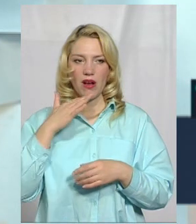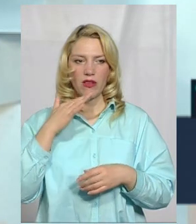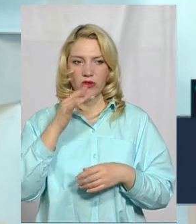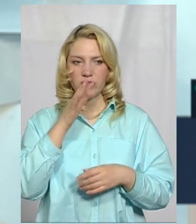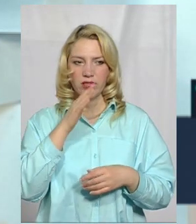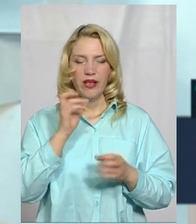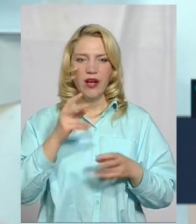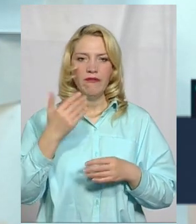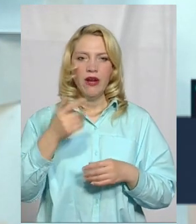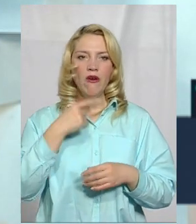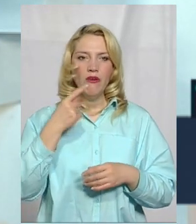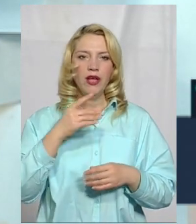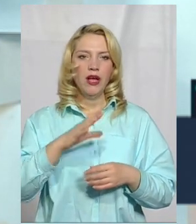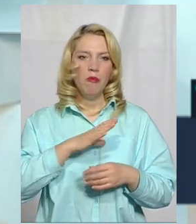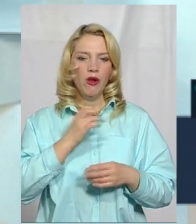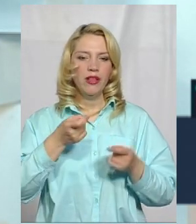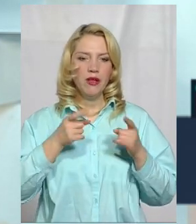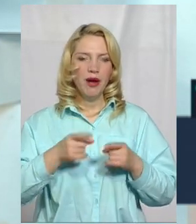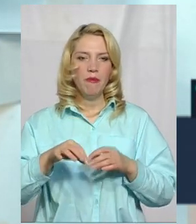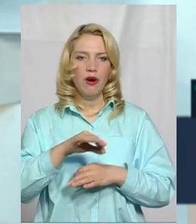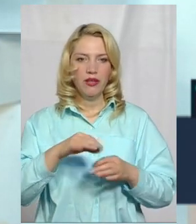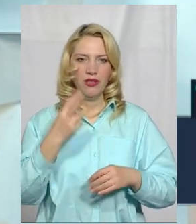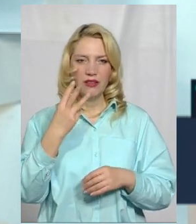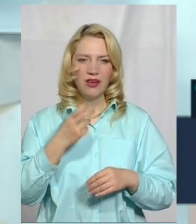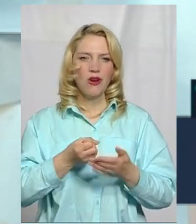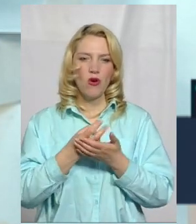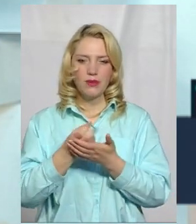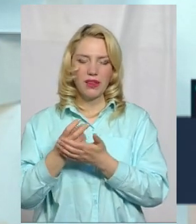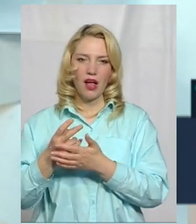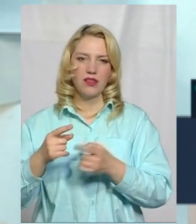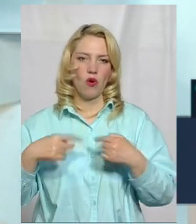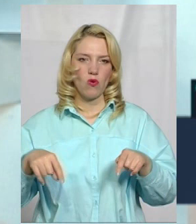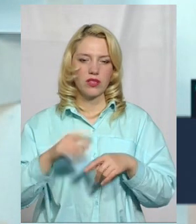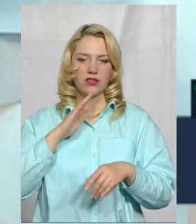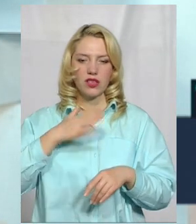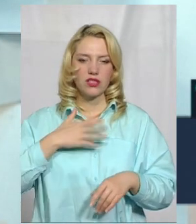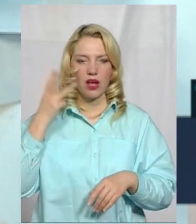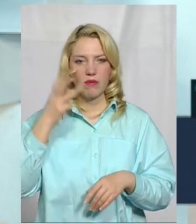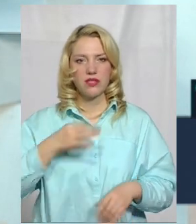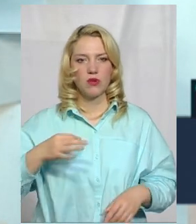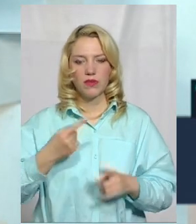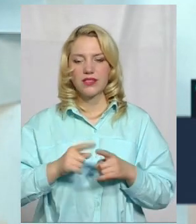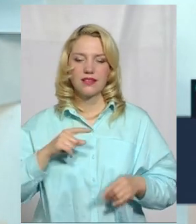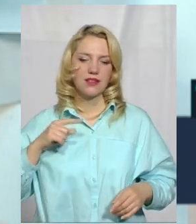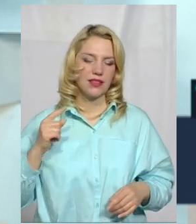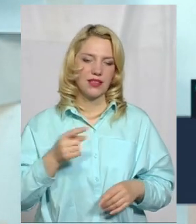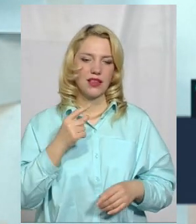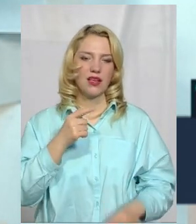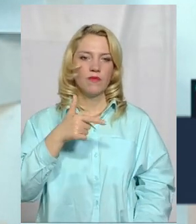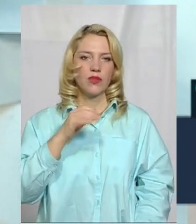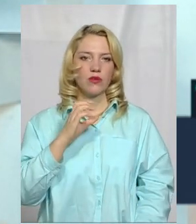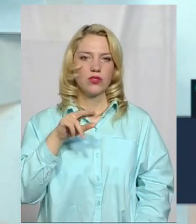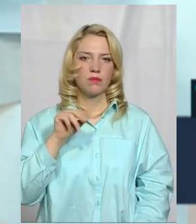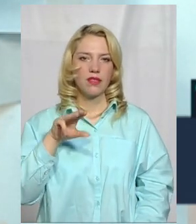Ви говорите, було насправді по проєкту три госпітальних округа. На сьогодні наша Хмельницька область – це один єдиний госпітальний